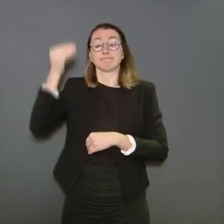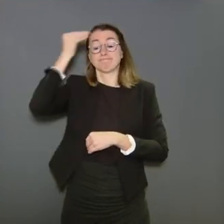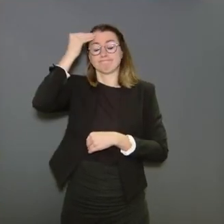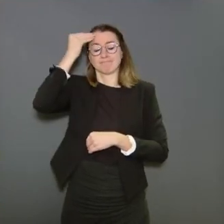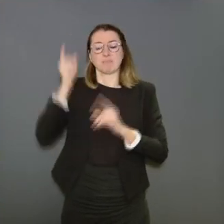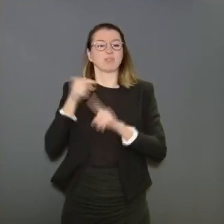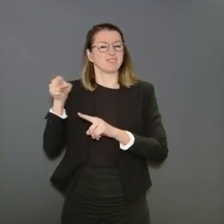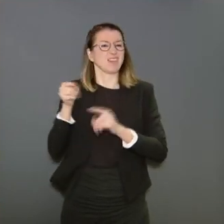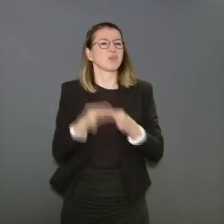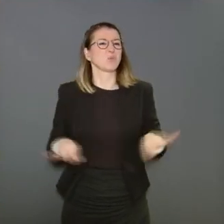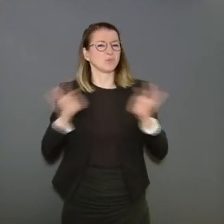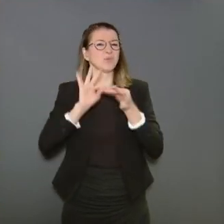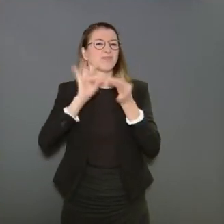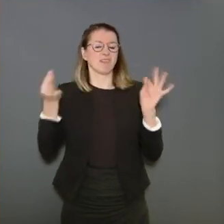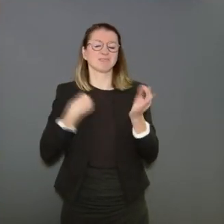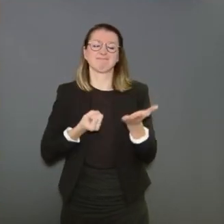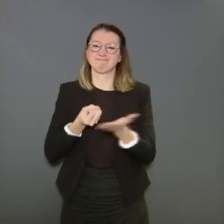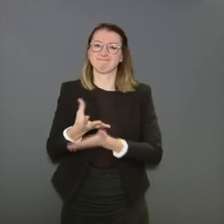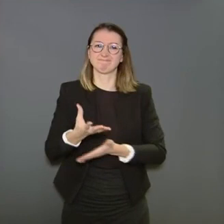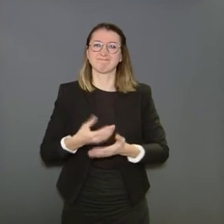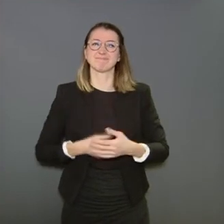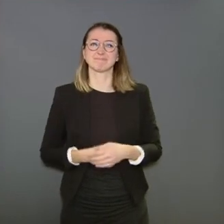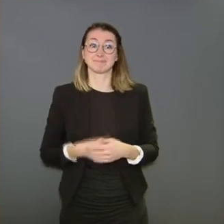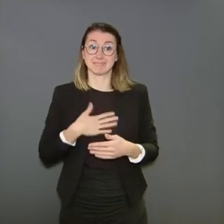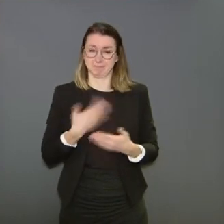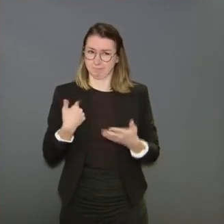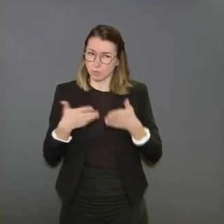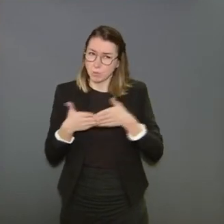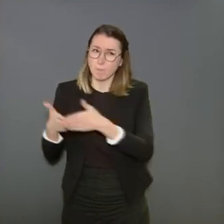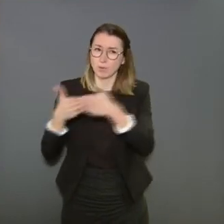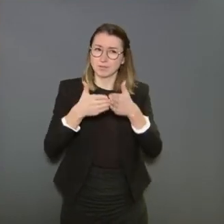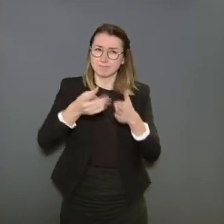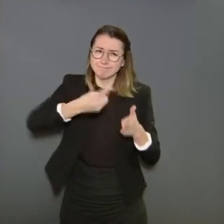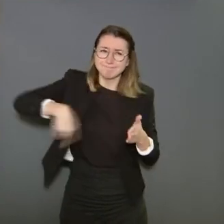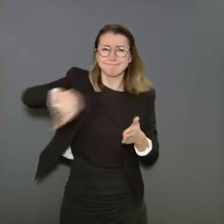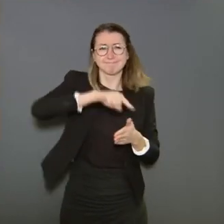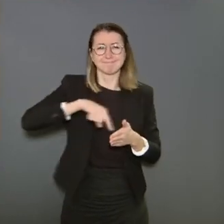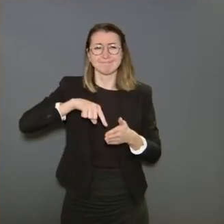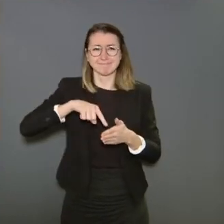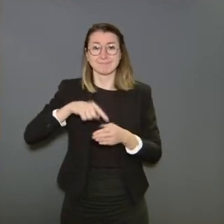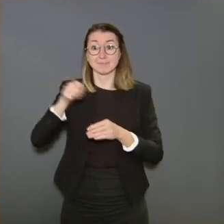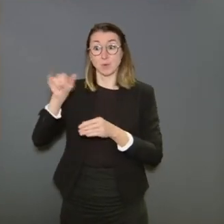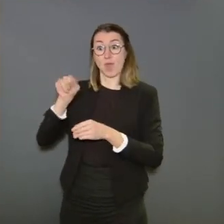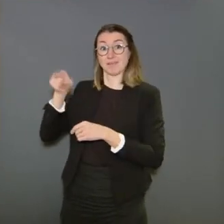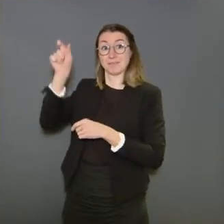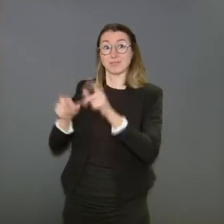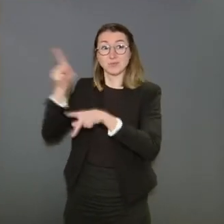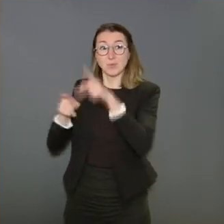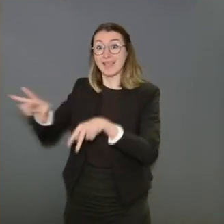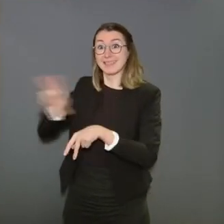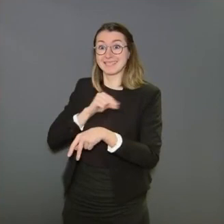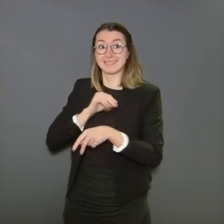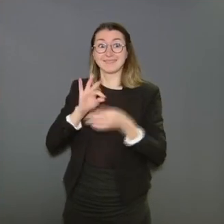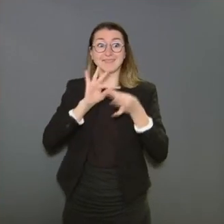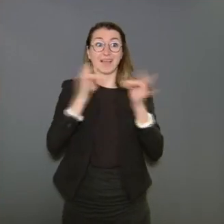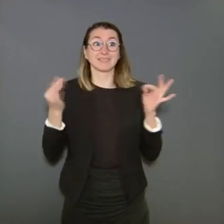de changer dans notre comportement. Voilà. Avec ces mots, je voudrais clôturer mon introduction et donner d